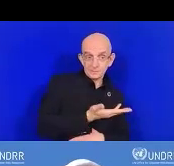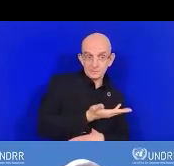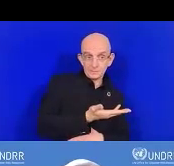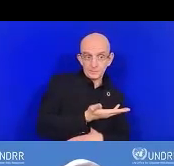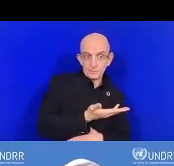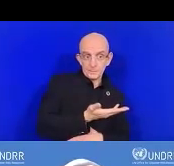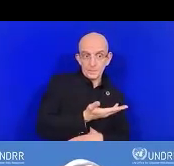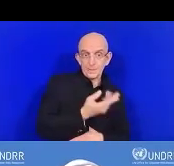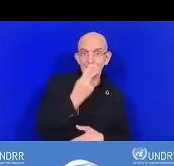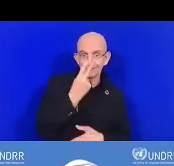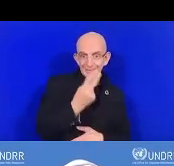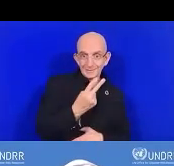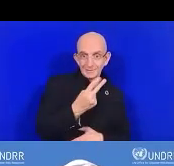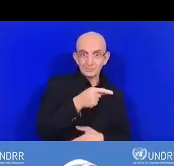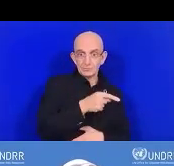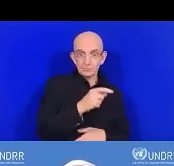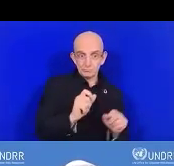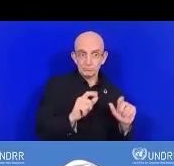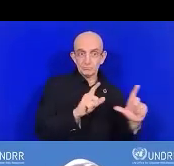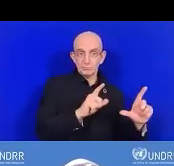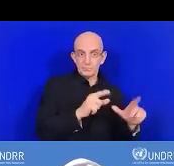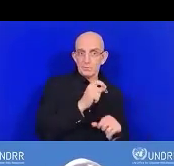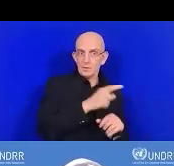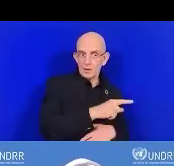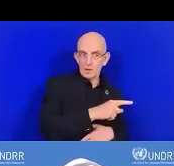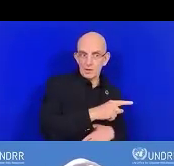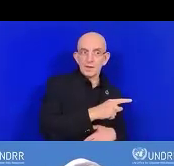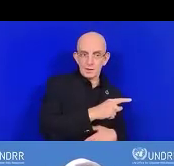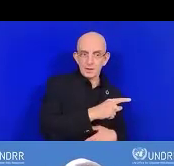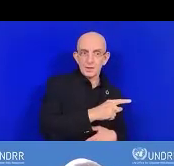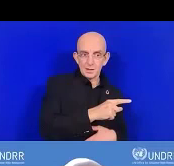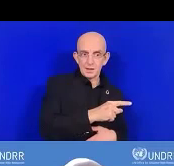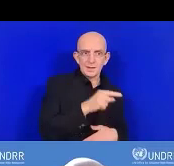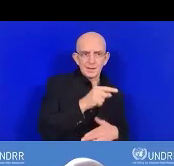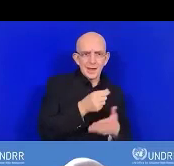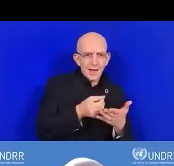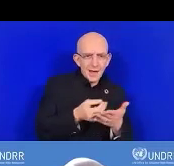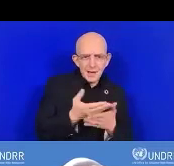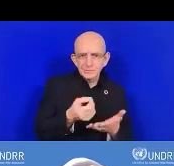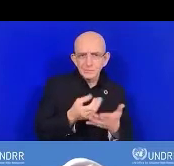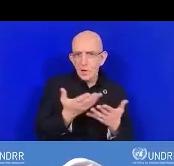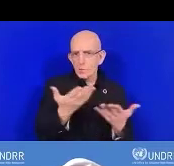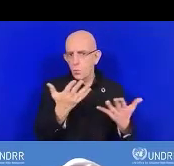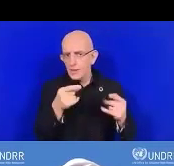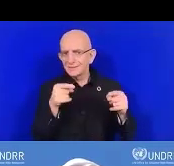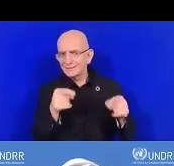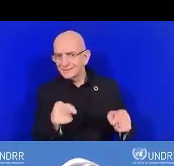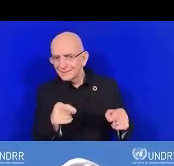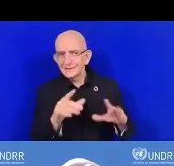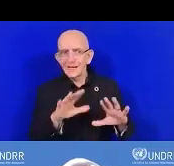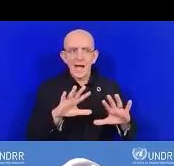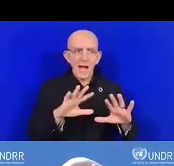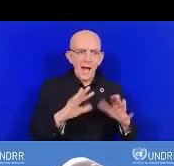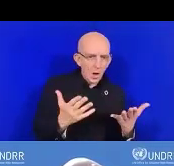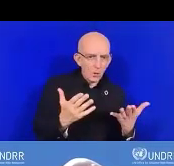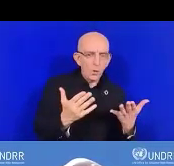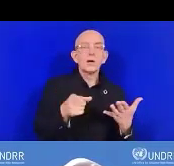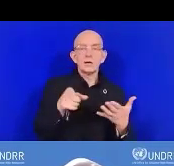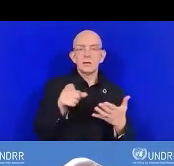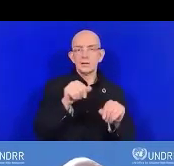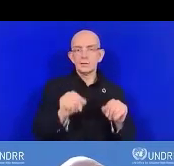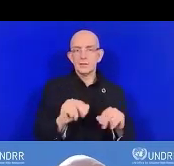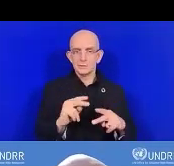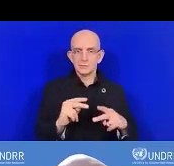Les réponses qui seront notées de 0 à 3. Les moyens de vérification sont également